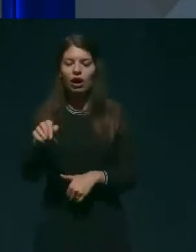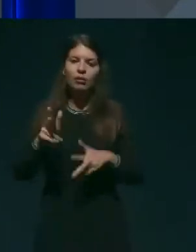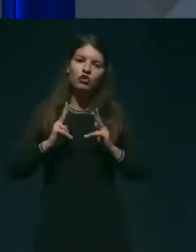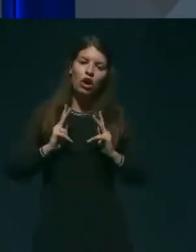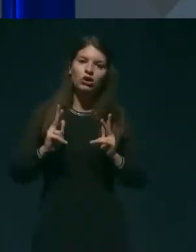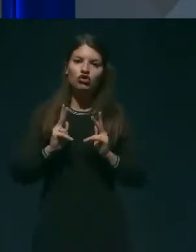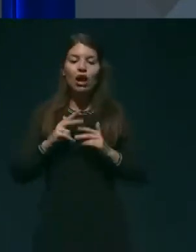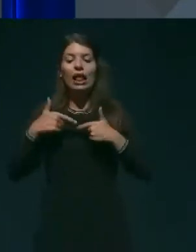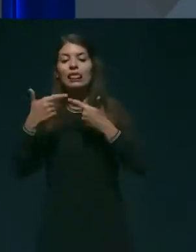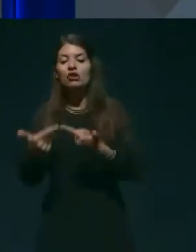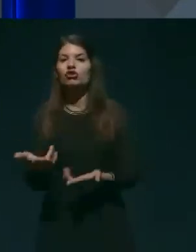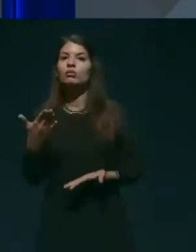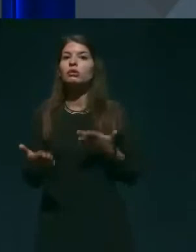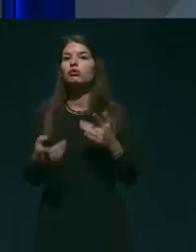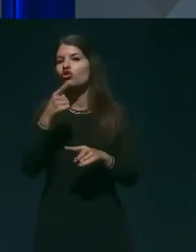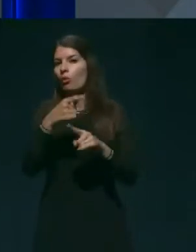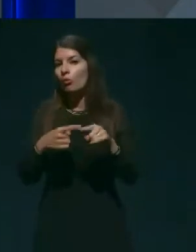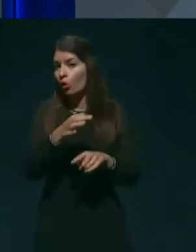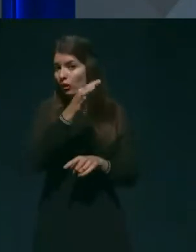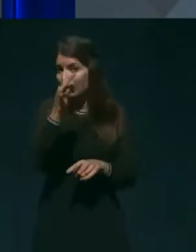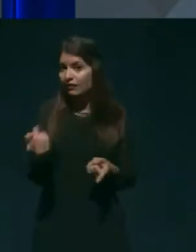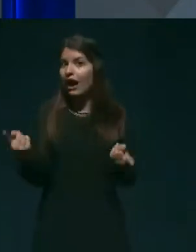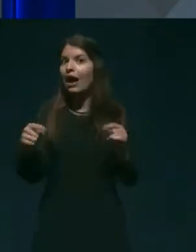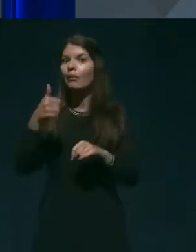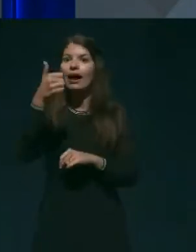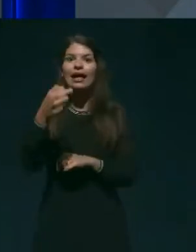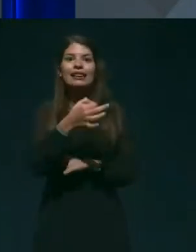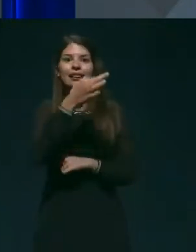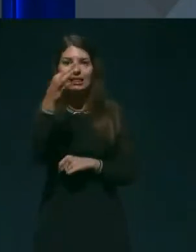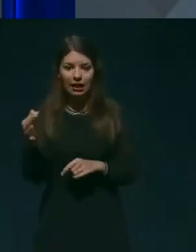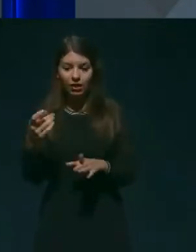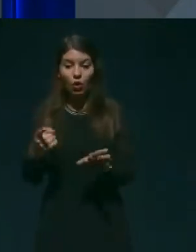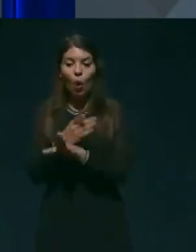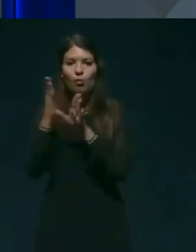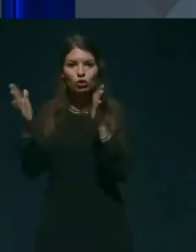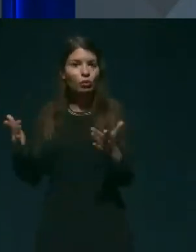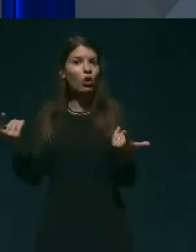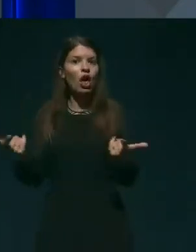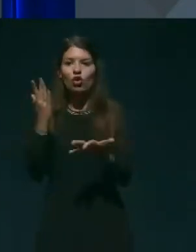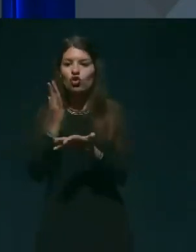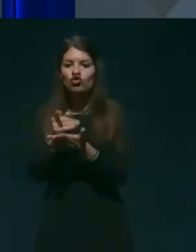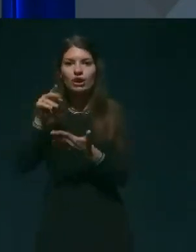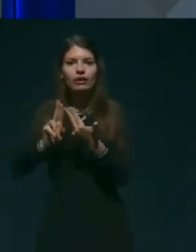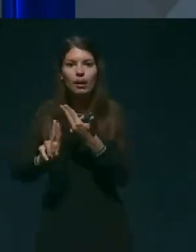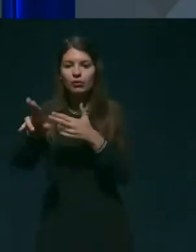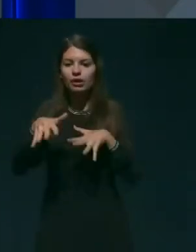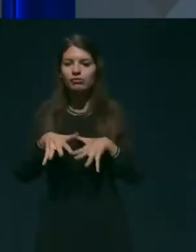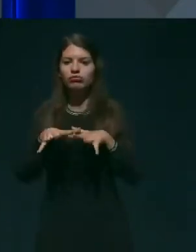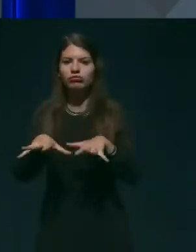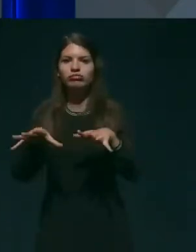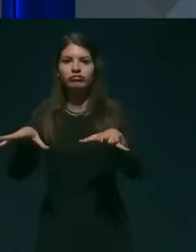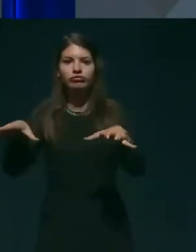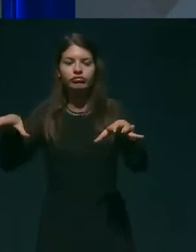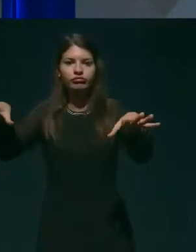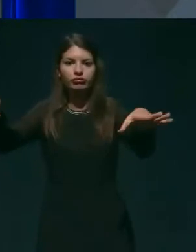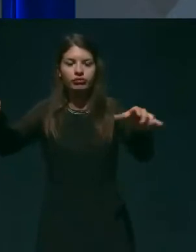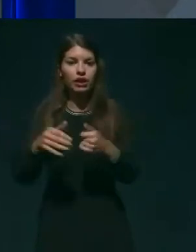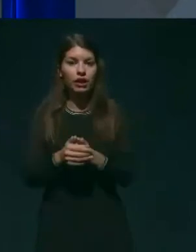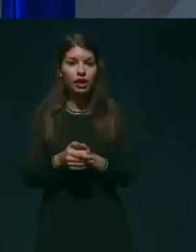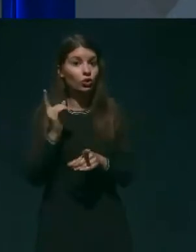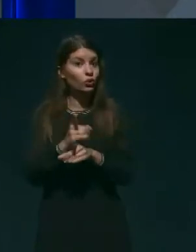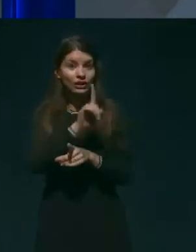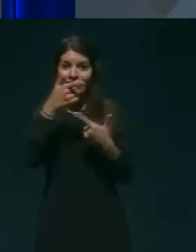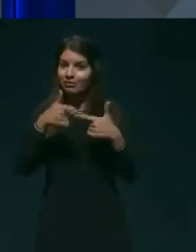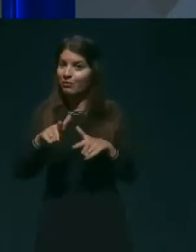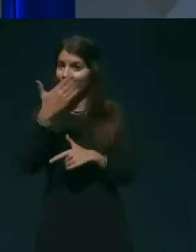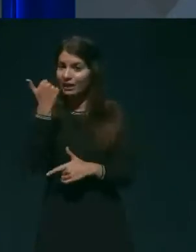približno pol dneva dan. In v tem času se okužijo naslednji, oseb je njegov sastanovalec in v tem tudi se smemo pozabiti, da 60